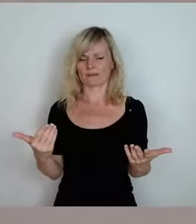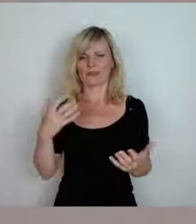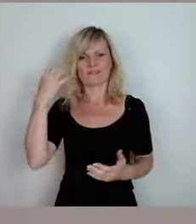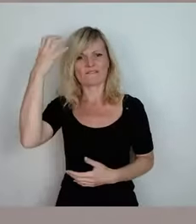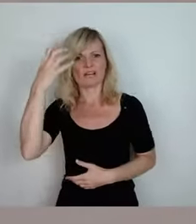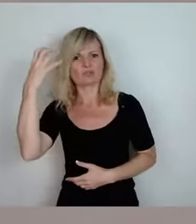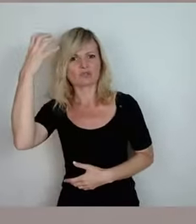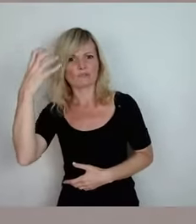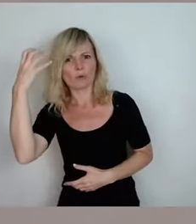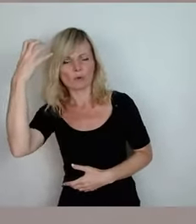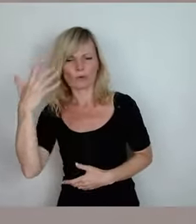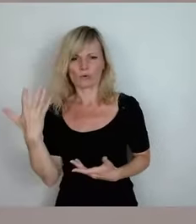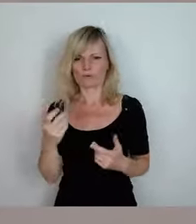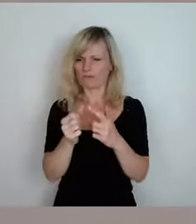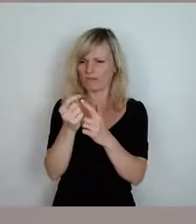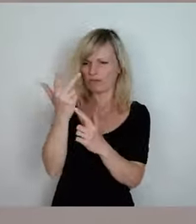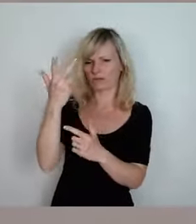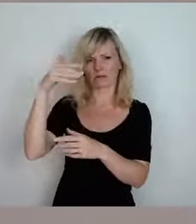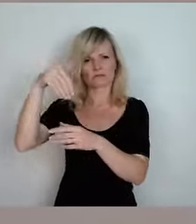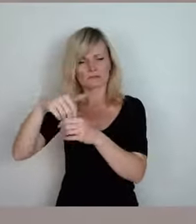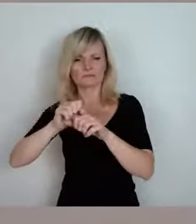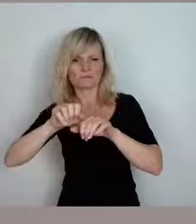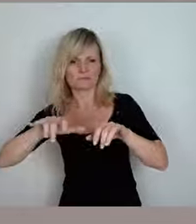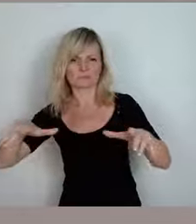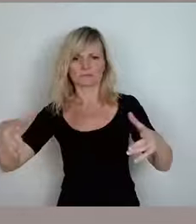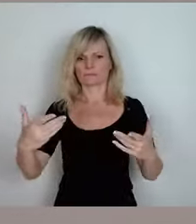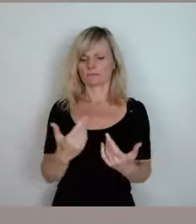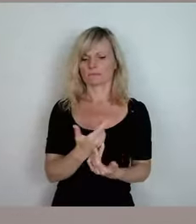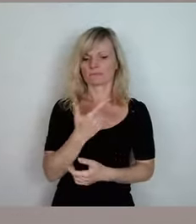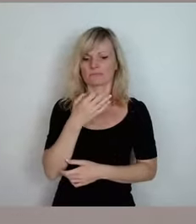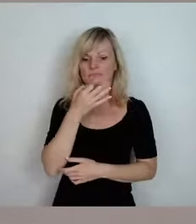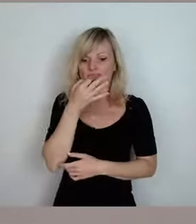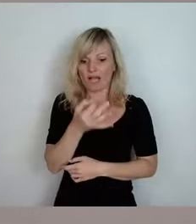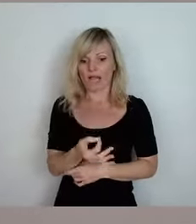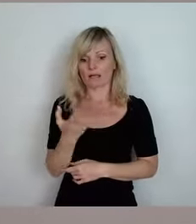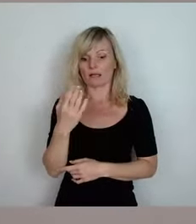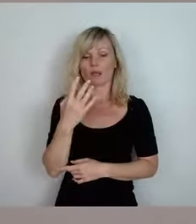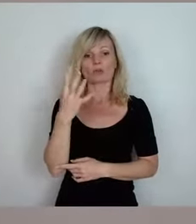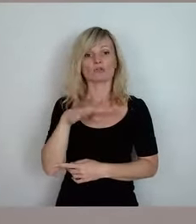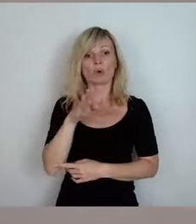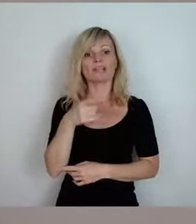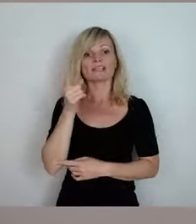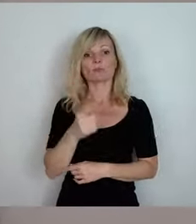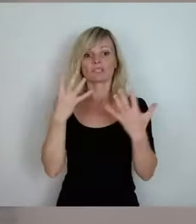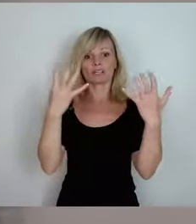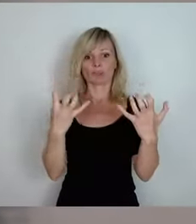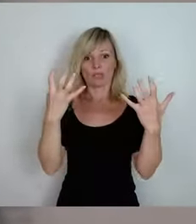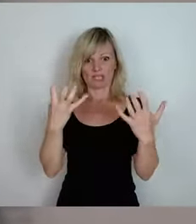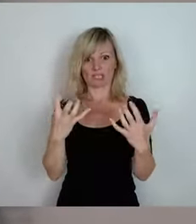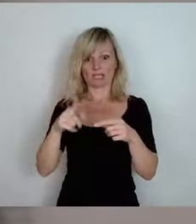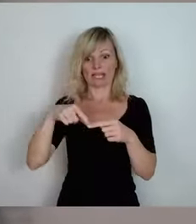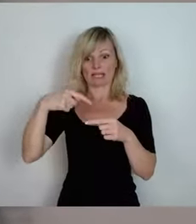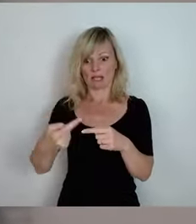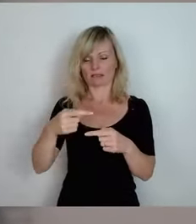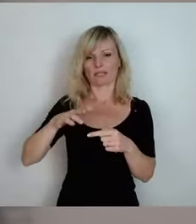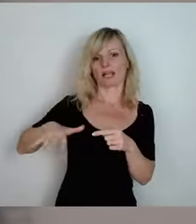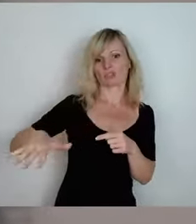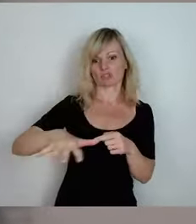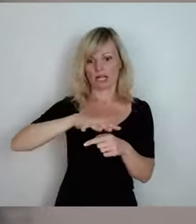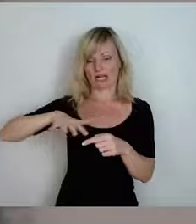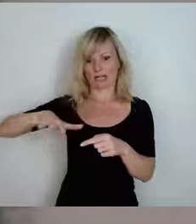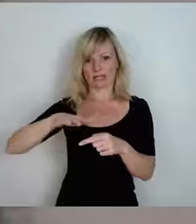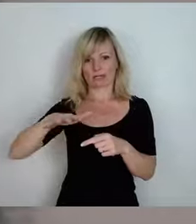ein Landstrich, der nach 1990 stolz darauf war, dass alle geimpft sind,